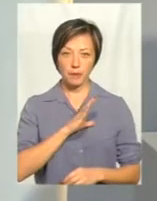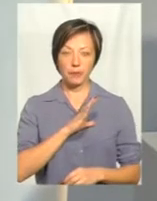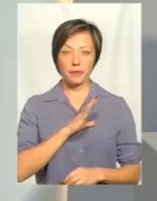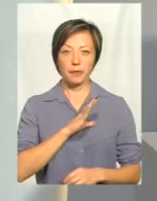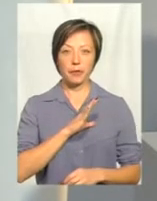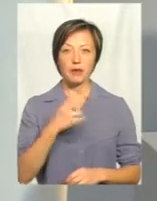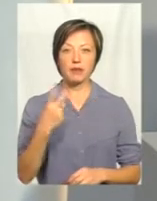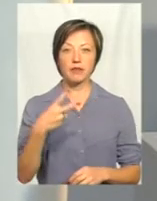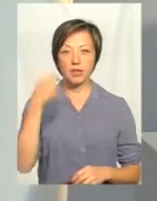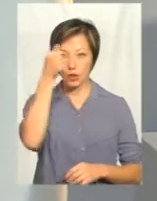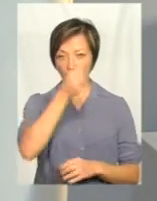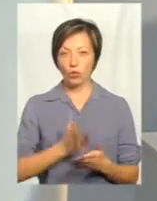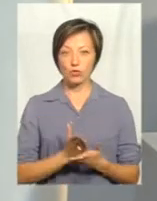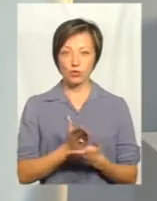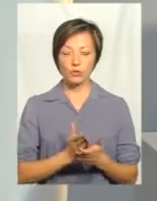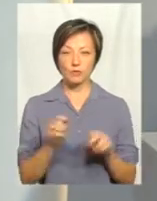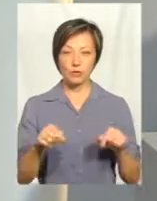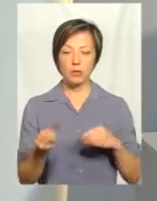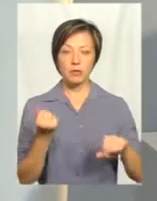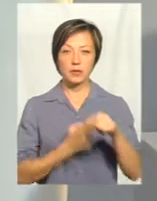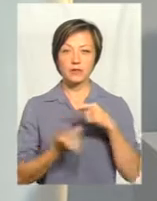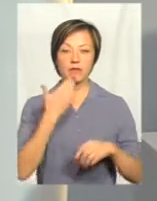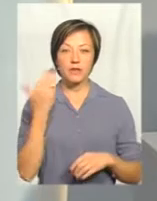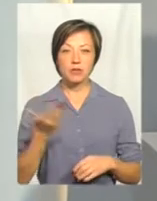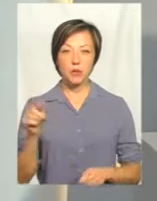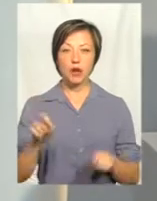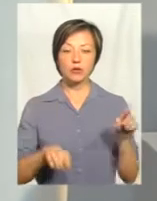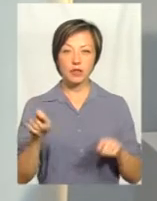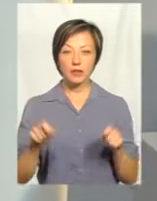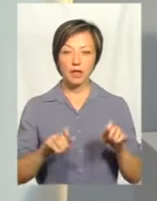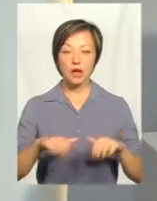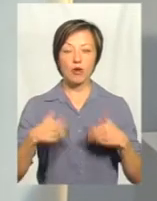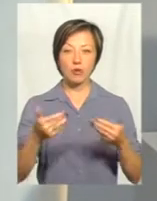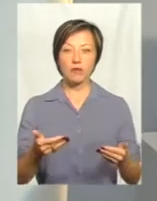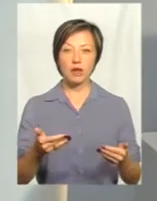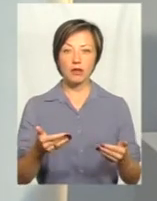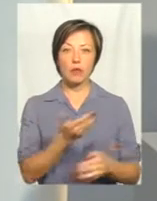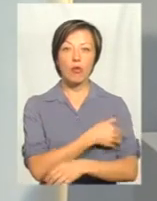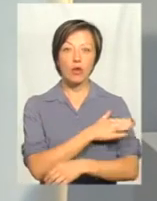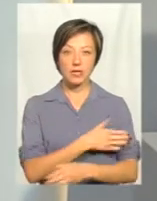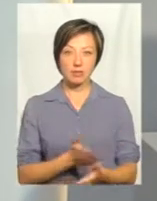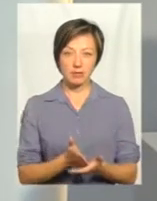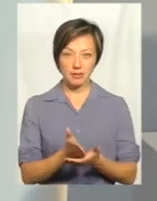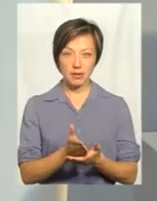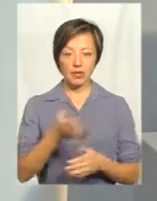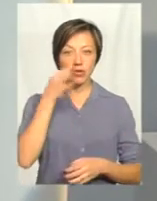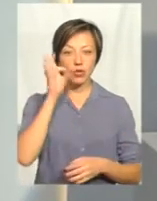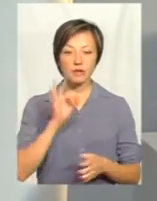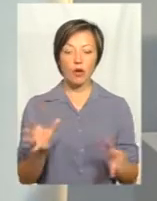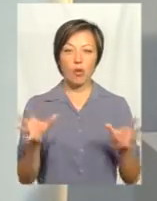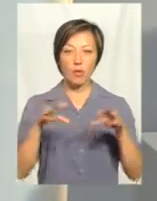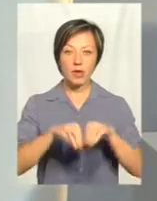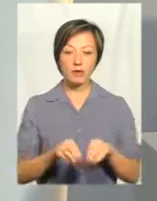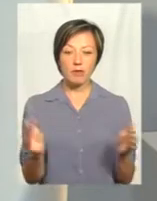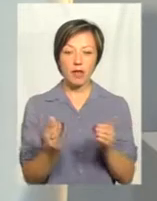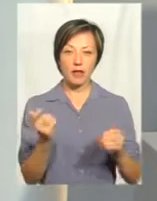Вона 20 років в тепличному бізнесі. У своєму виступі на конференції вона рекомендувала йти саме польським шляхом об'єднуватись з маленьким